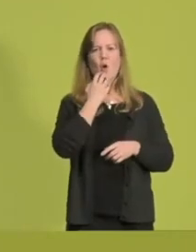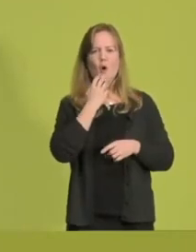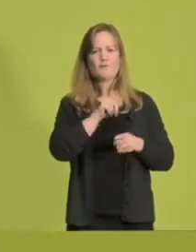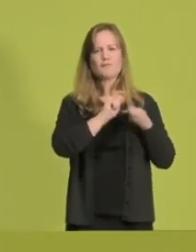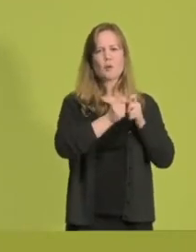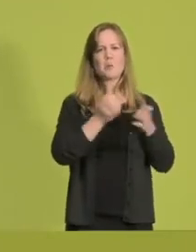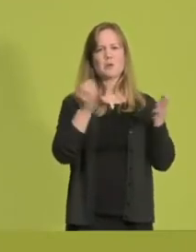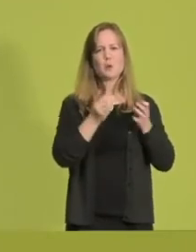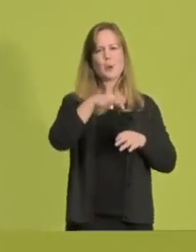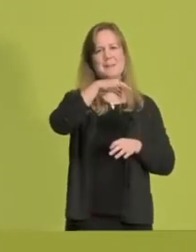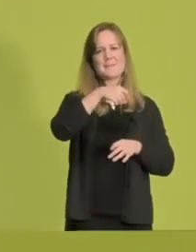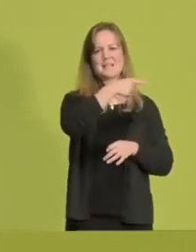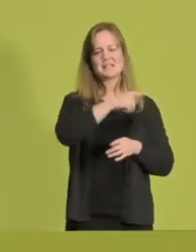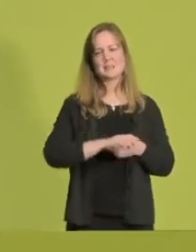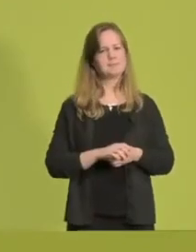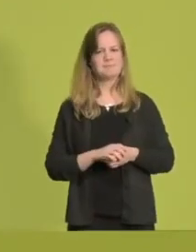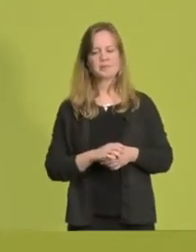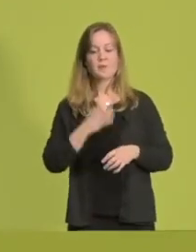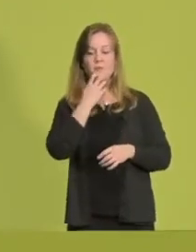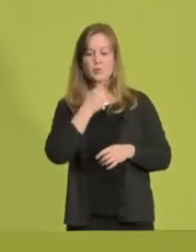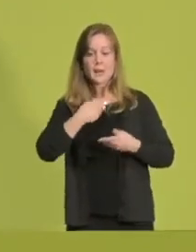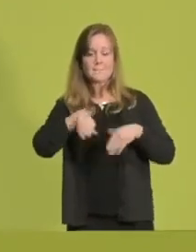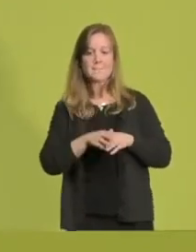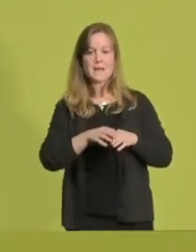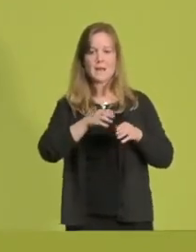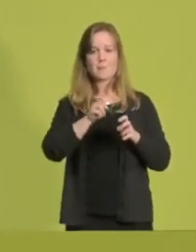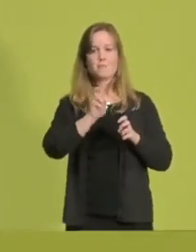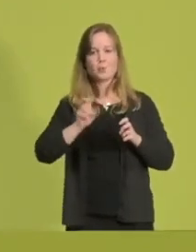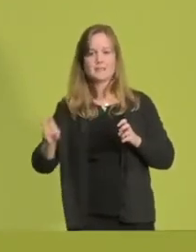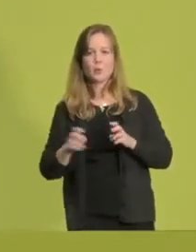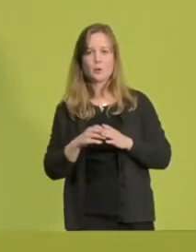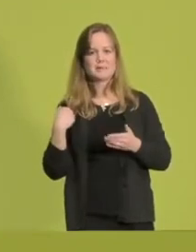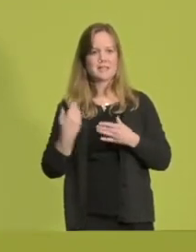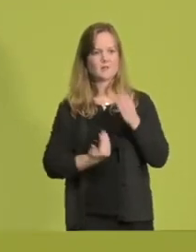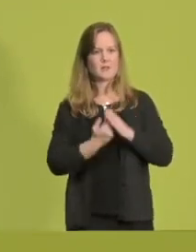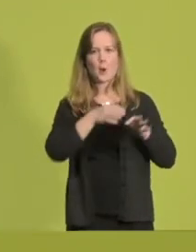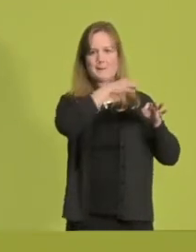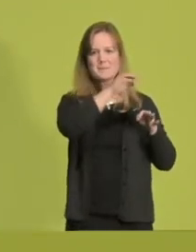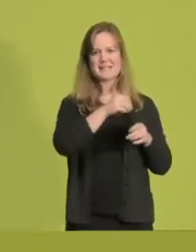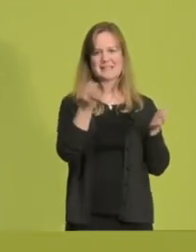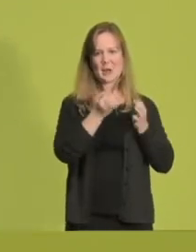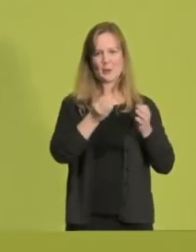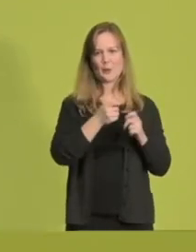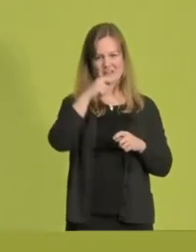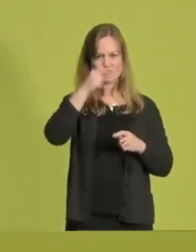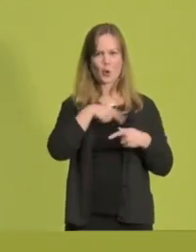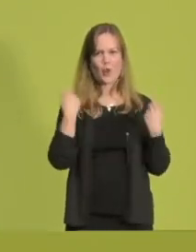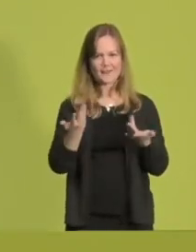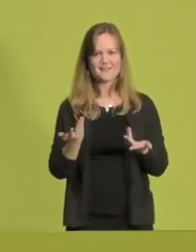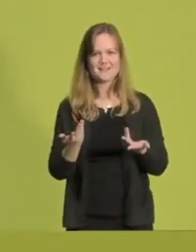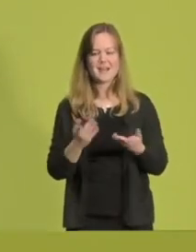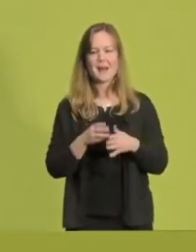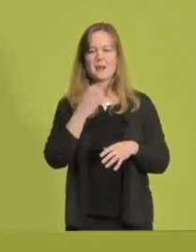klar sagen, wenn wir mehr Positionen besetzen wollen – wir sind ja sehr stolz auf die neuen Ministerinnen und Minister in der Regierung im Bund –, dann müssen wir